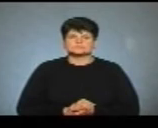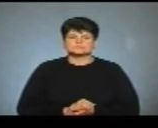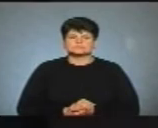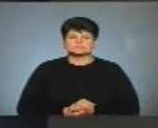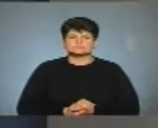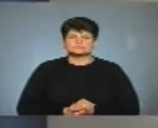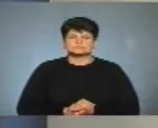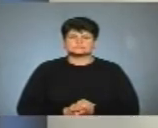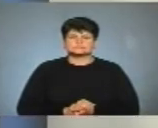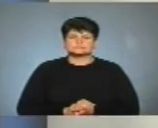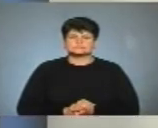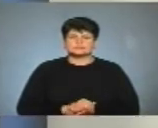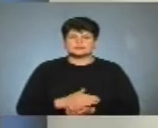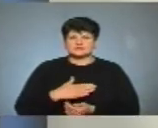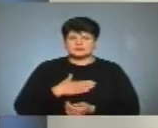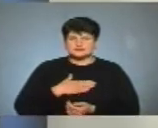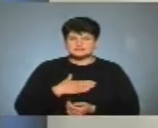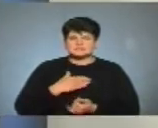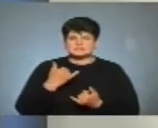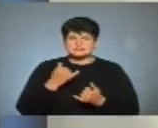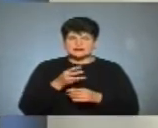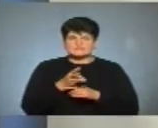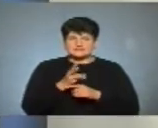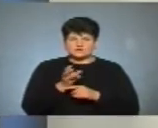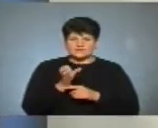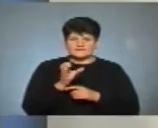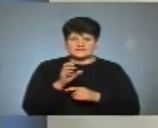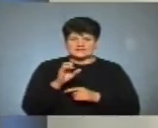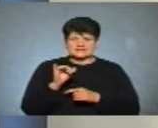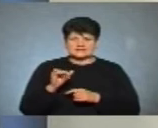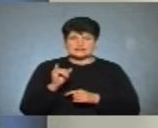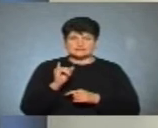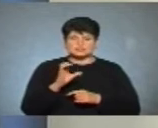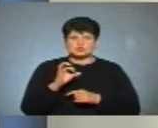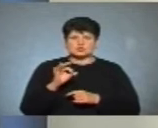Наш ефір з відеовізитки Івана Сороколіта.